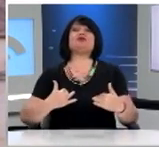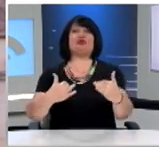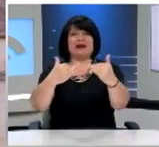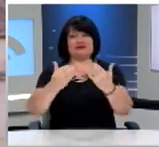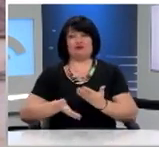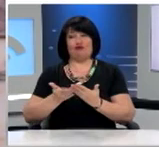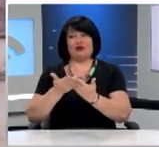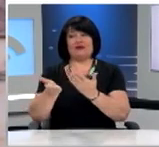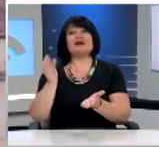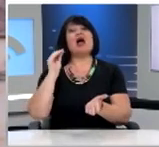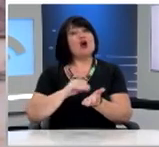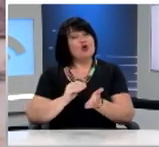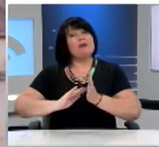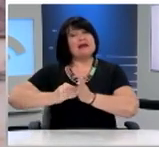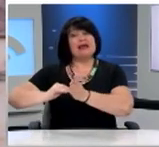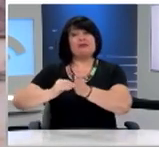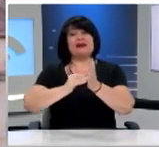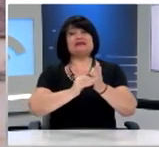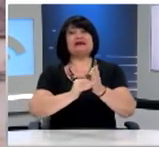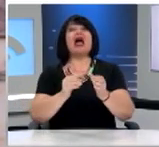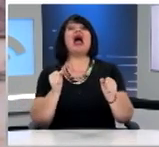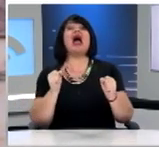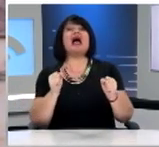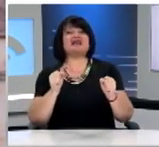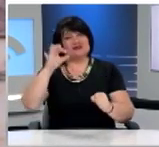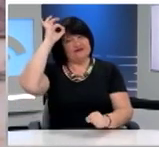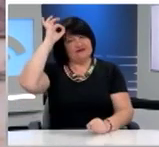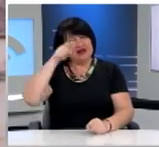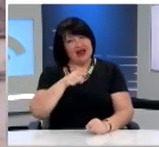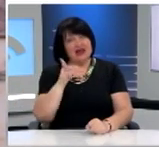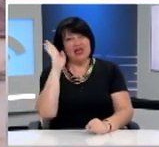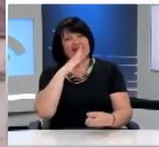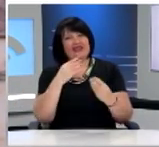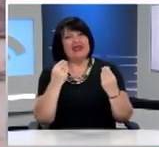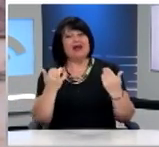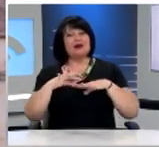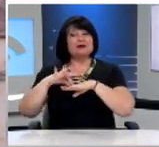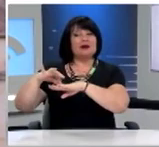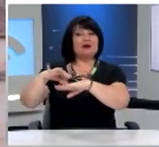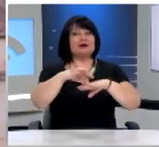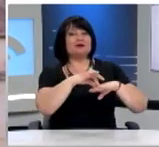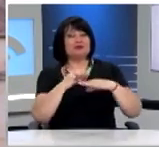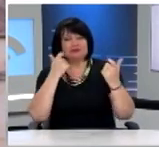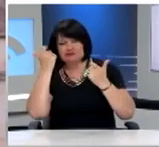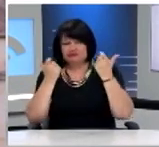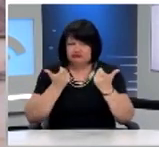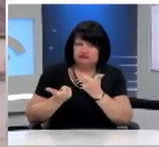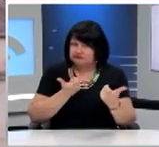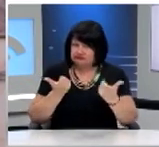Ακόμη και την υπηρεσία ασφάλειας του Κοινοβουλίου Που διακριτικά σας είχε στο μυαλό της